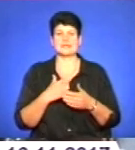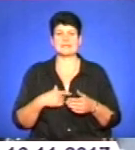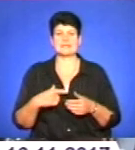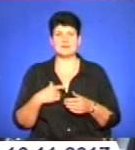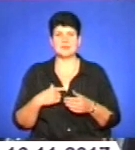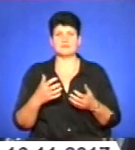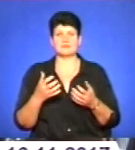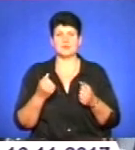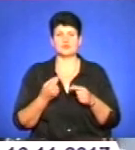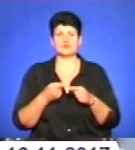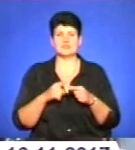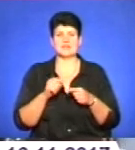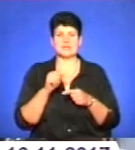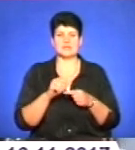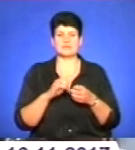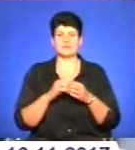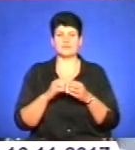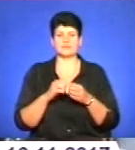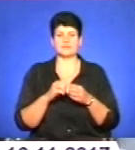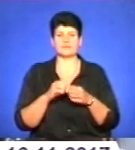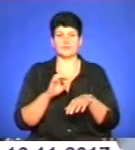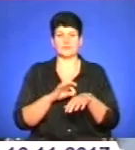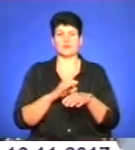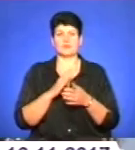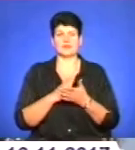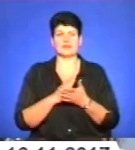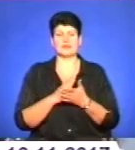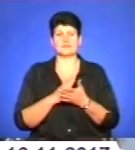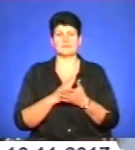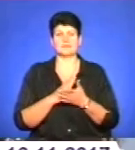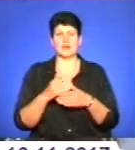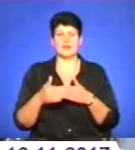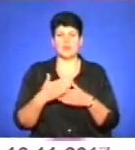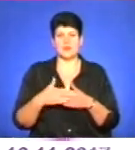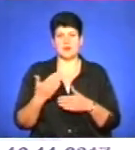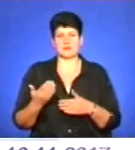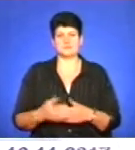їхня недуга, якась несправедливість чи покарання.